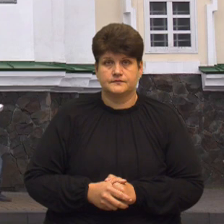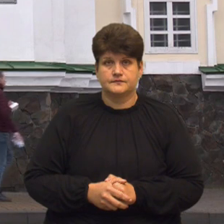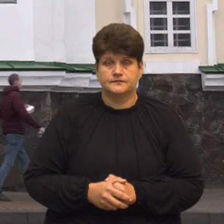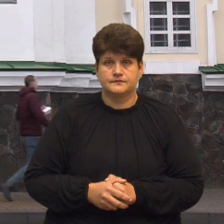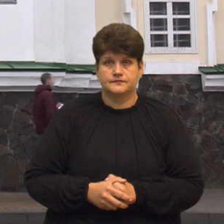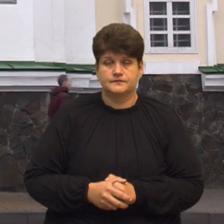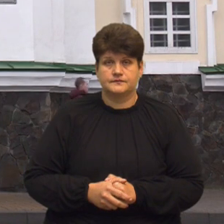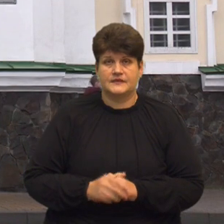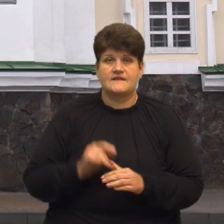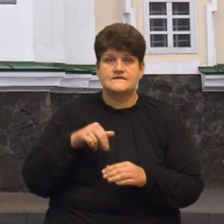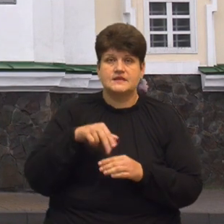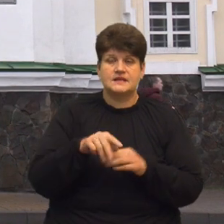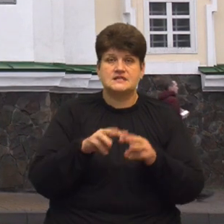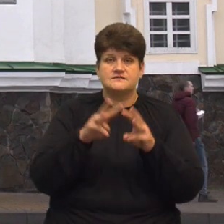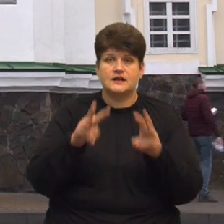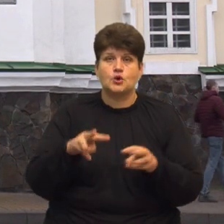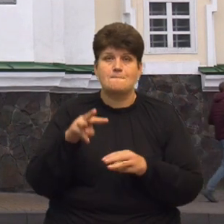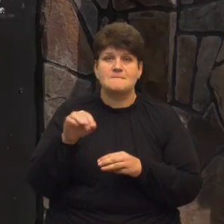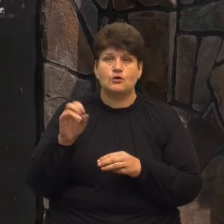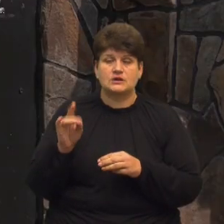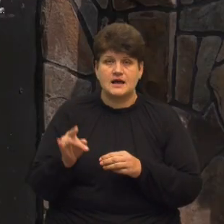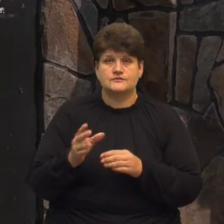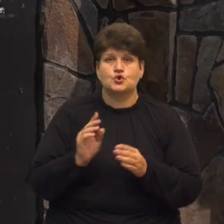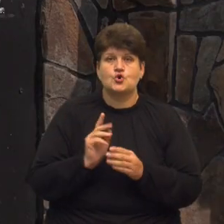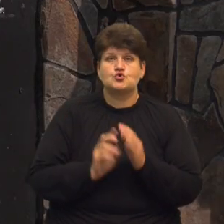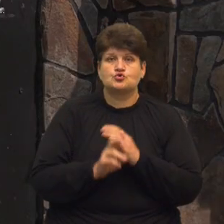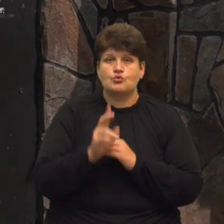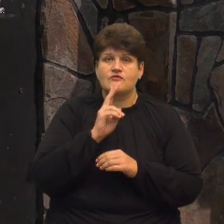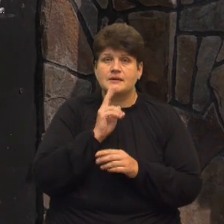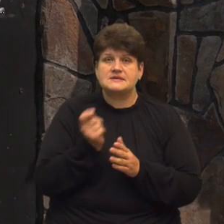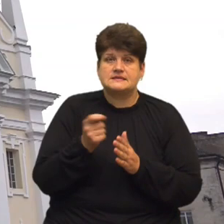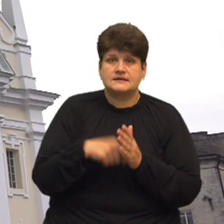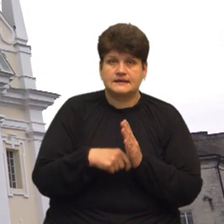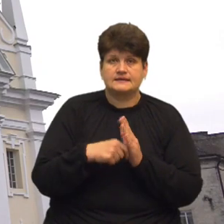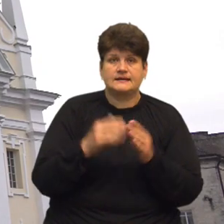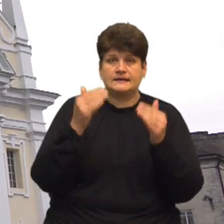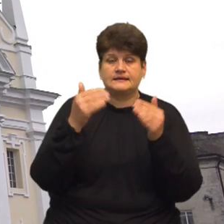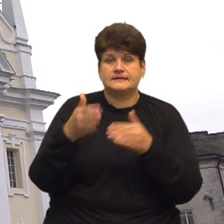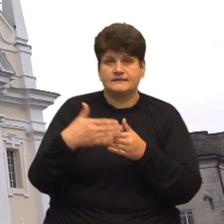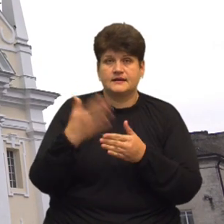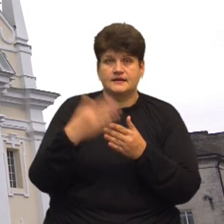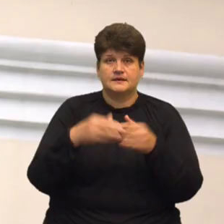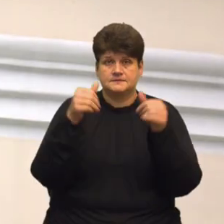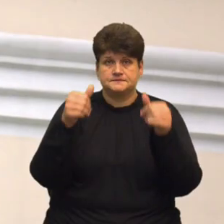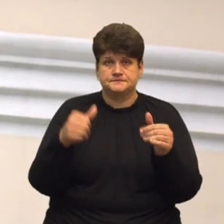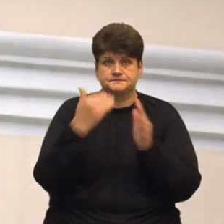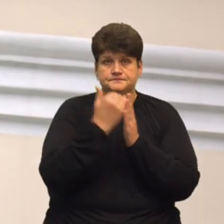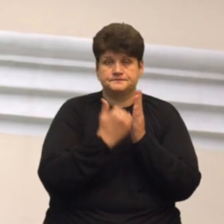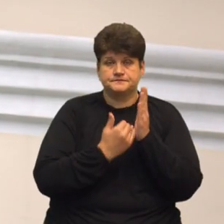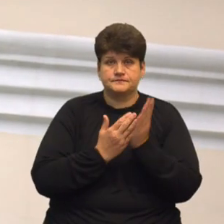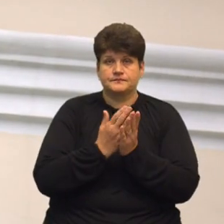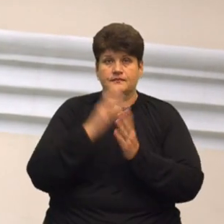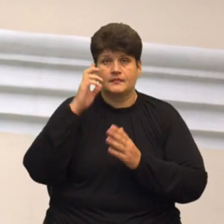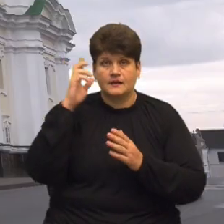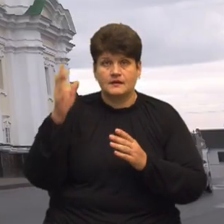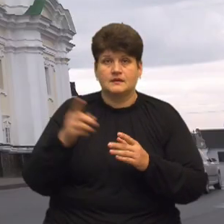Вхід до Свято-Миколаївського собору в Кременці зачинений На дверях розклад богослужінь, а скомена одного з приміщень, яке належить до собору,